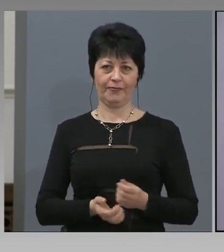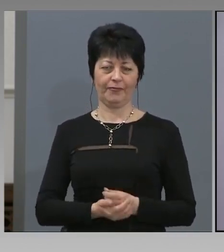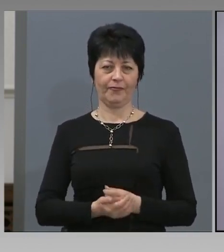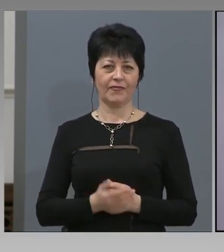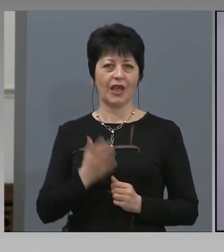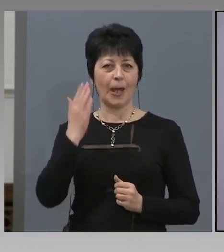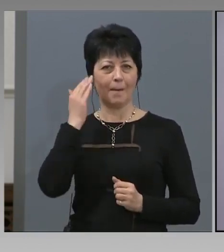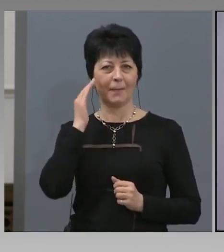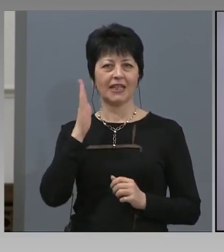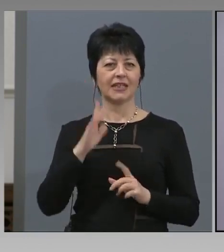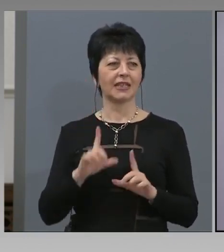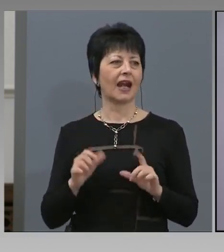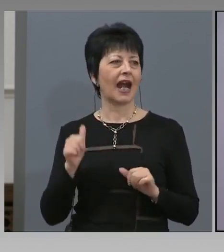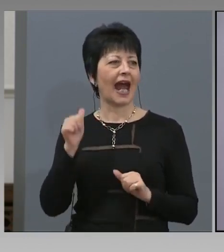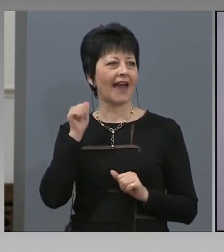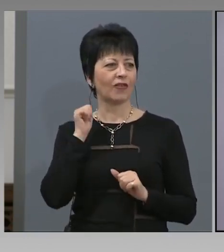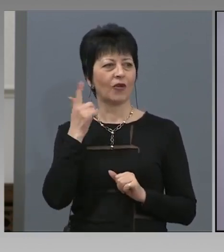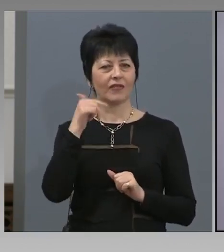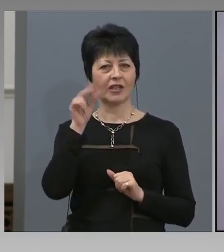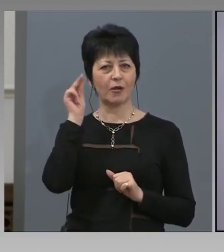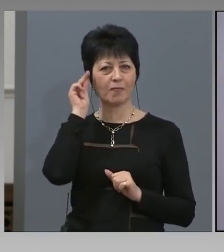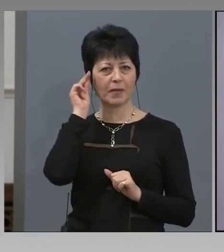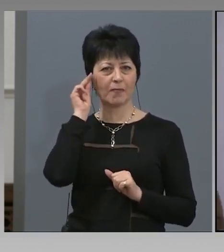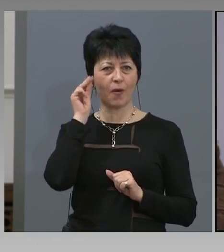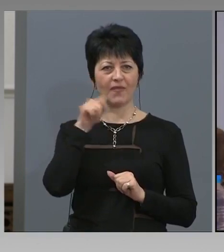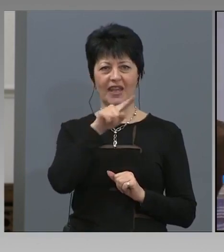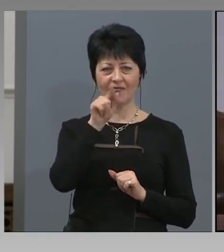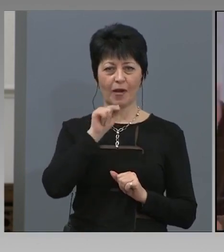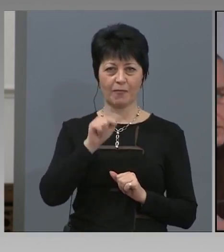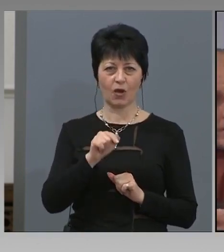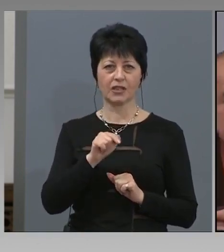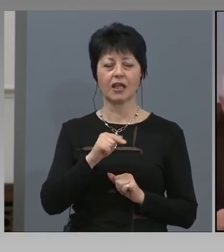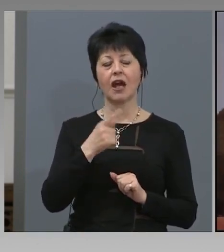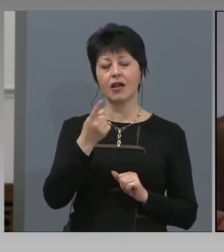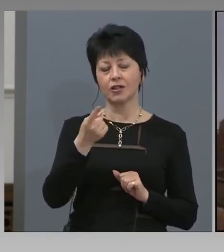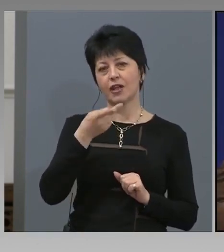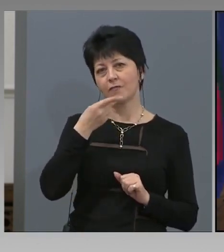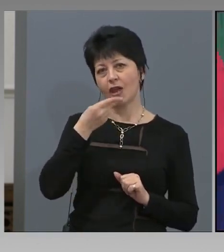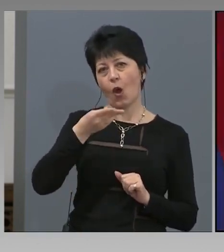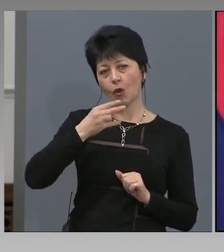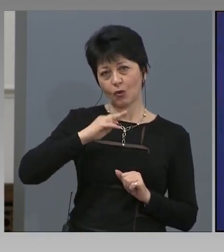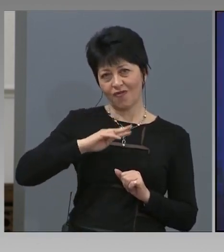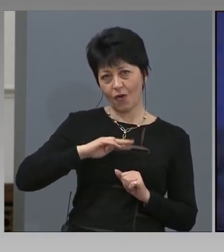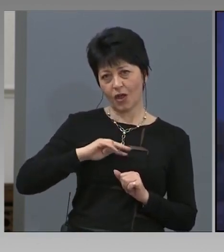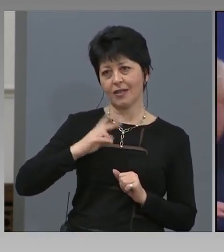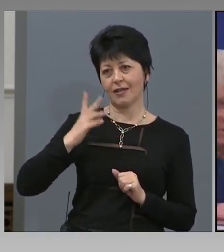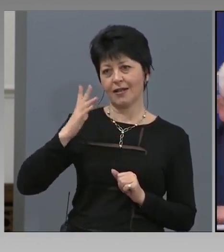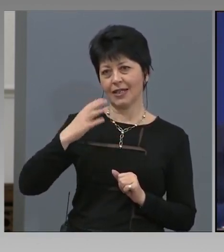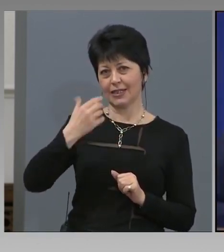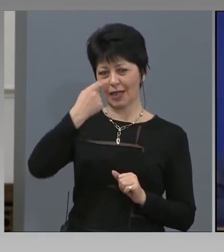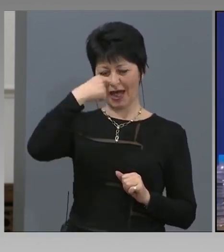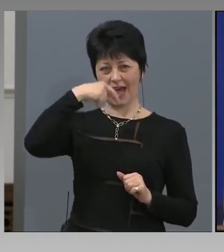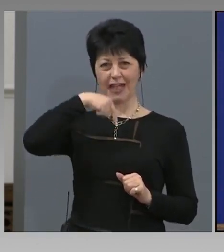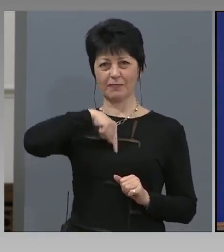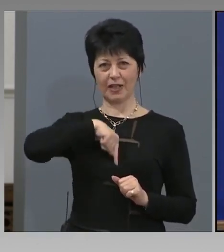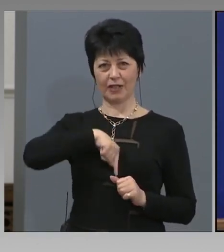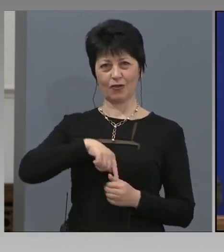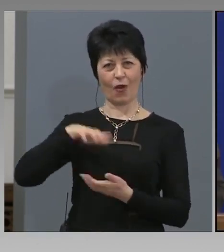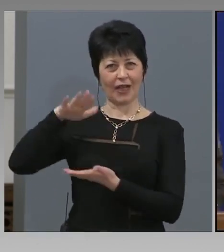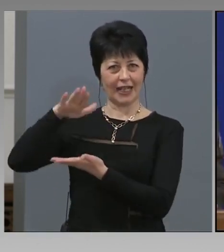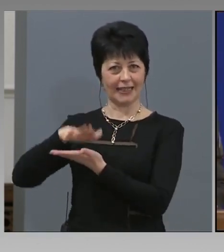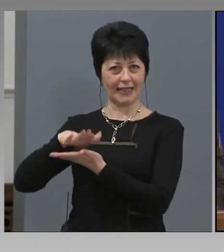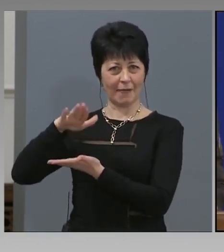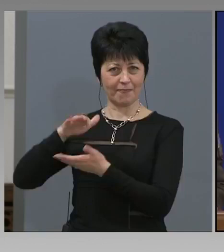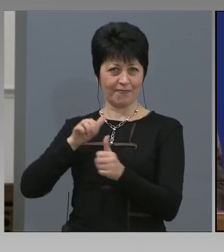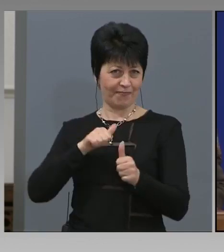Министр на Нанев, само ще си напомня въпроса, ще ми отговорите ли за респираторните апарати, и маските? Разбира се, че ще ви отговоря.